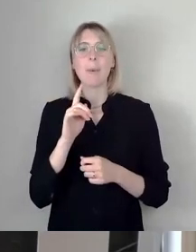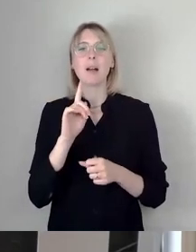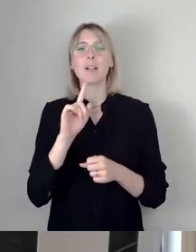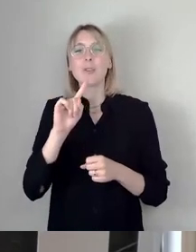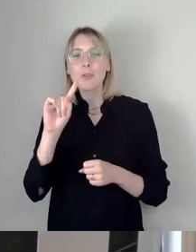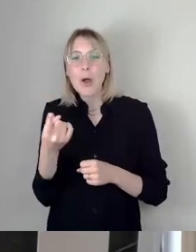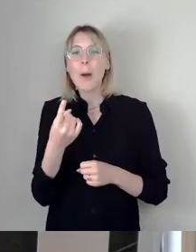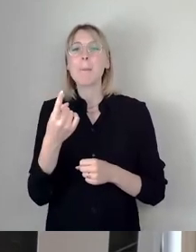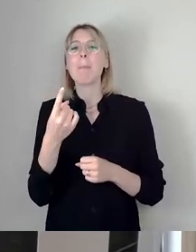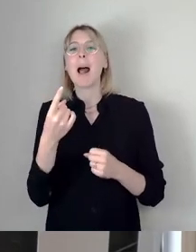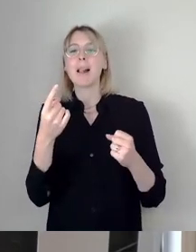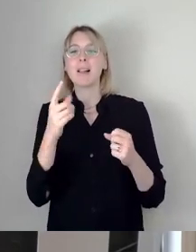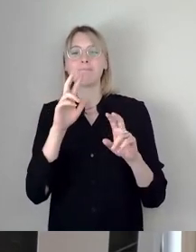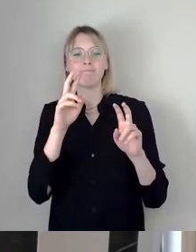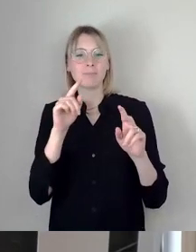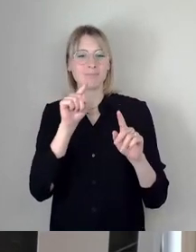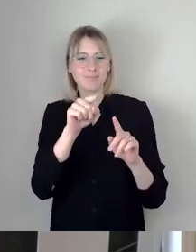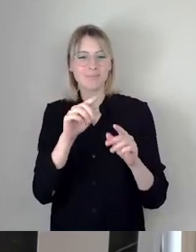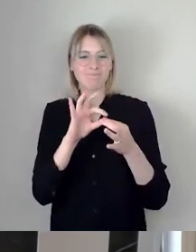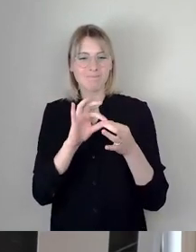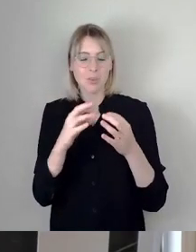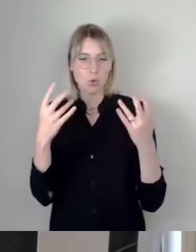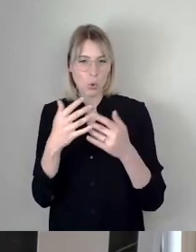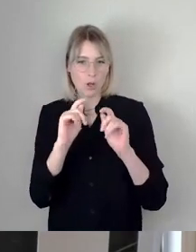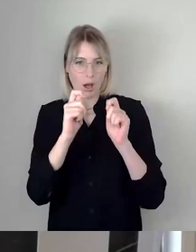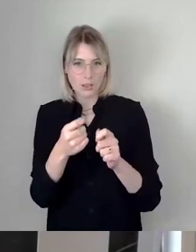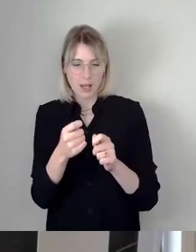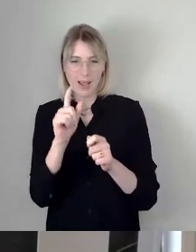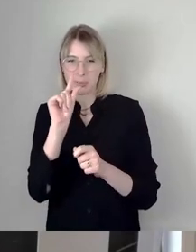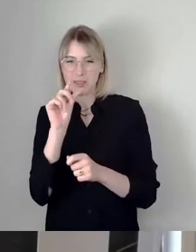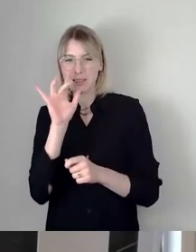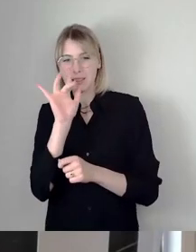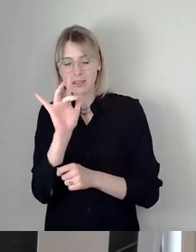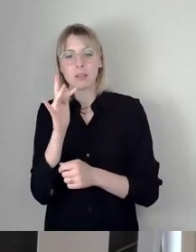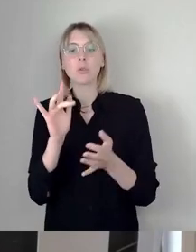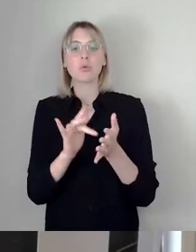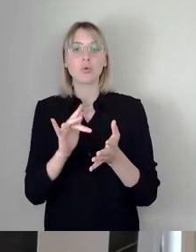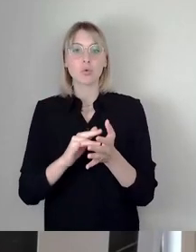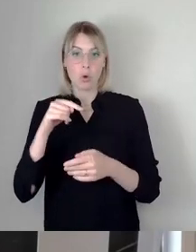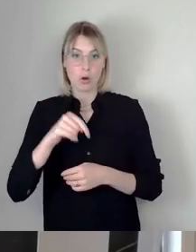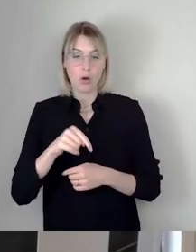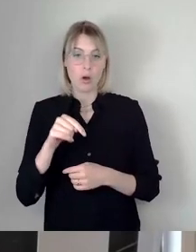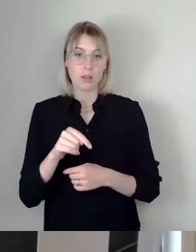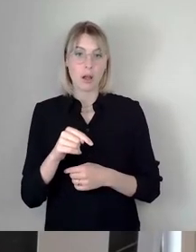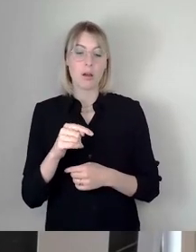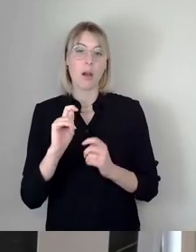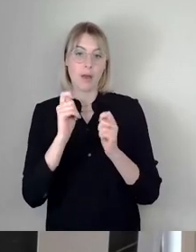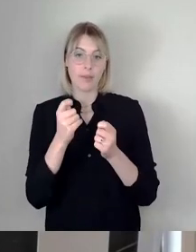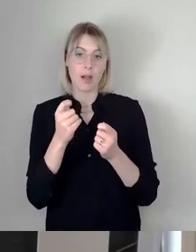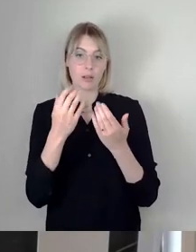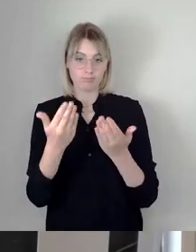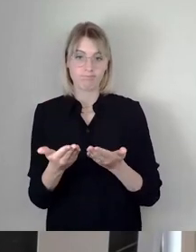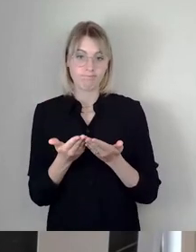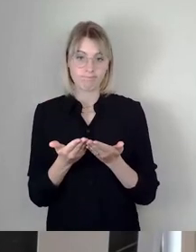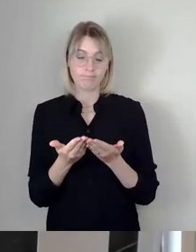Grünen-Antrag eingehen und da habe ich einen kleinen Kritikpunkt, denn der kommt heute auf den Tisch. Wir haben